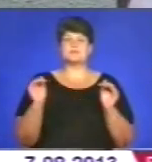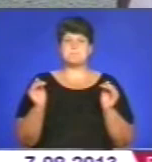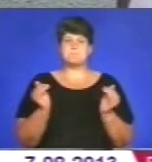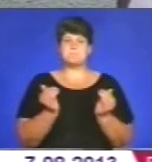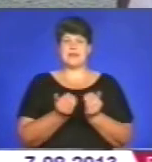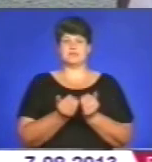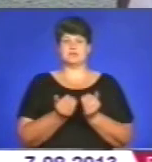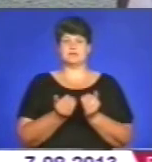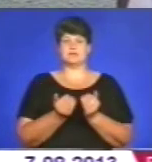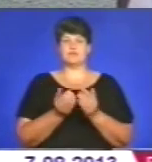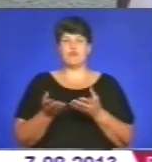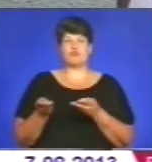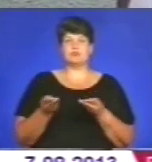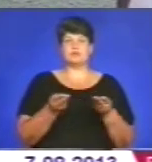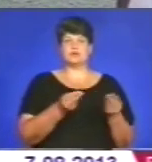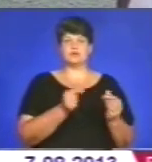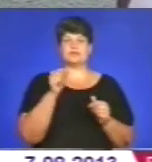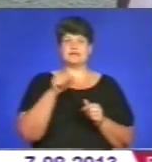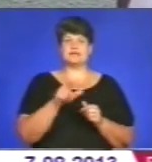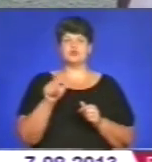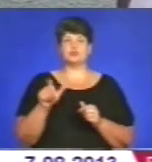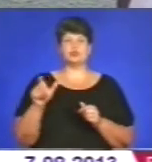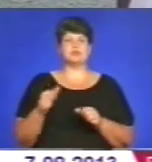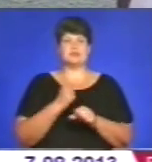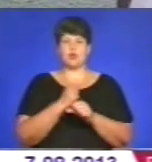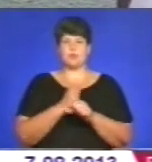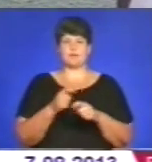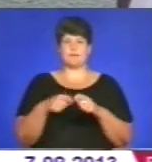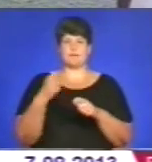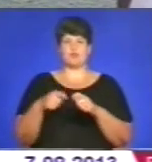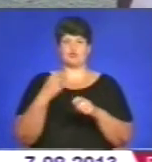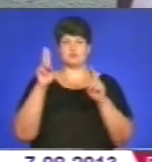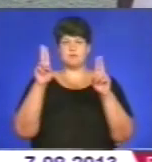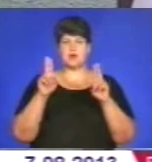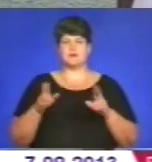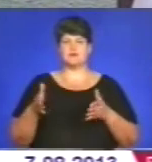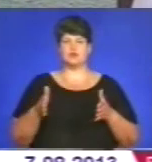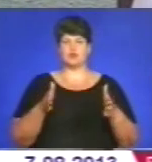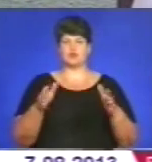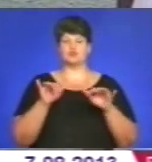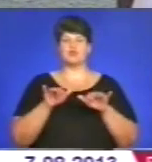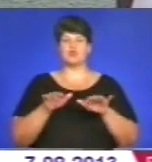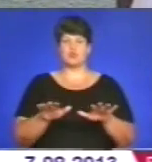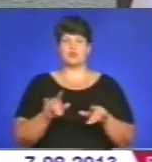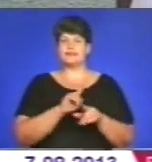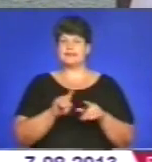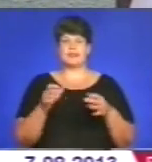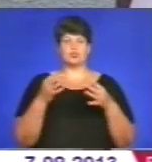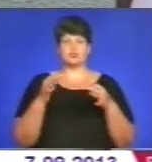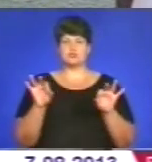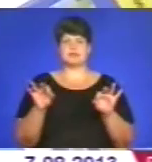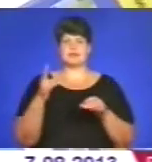або попливати на те, щоб громадяни не вчиняли правопорушень, самопорушень правил дорожнього руху та не допускали